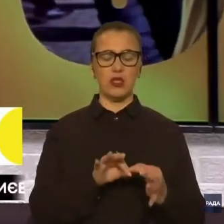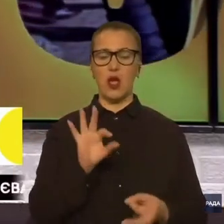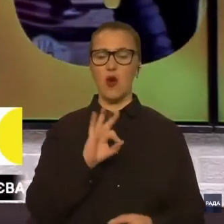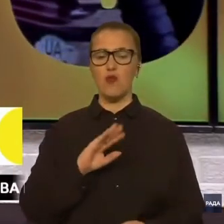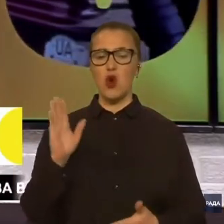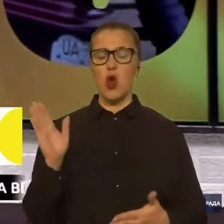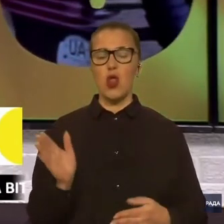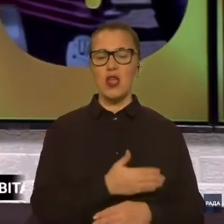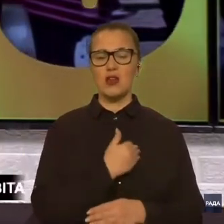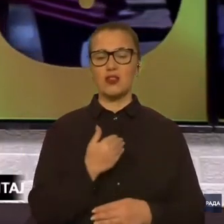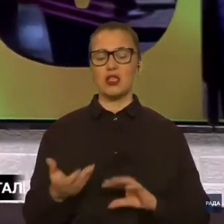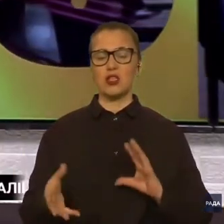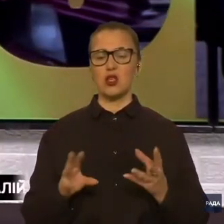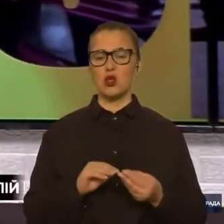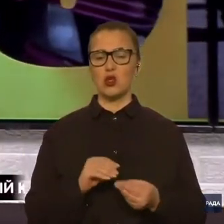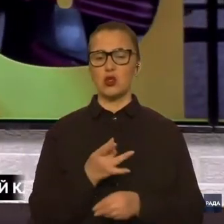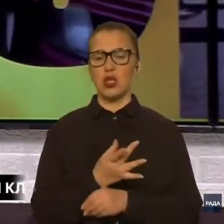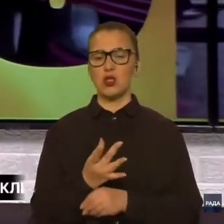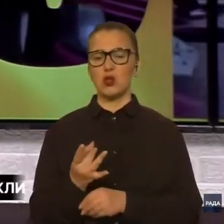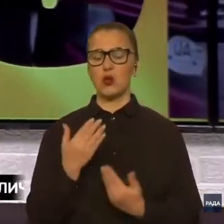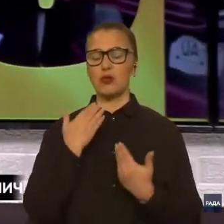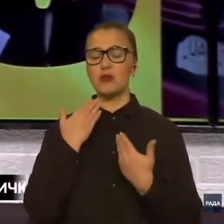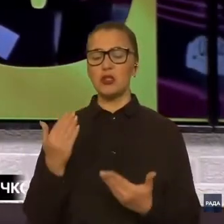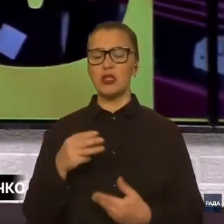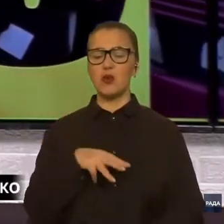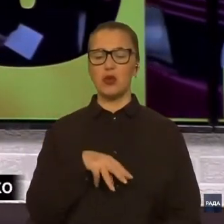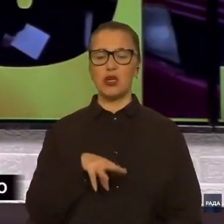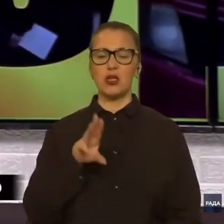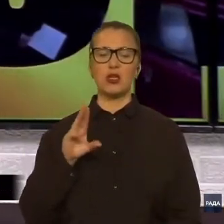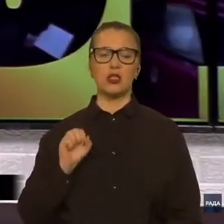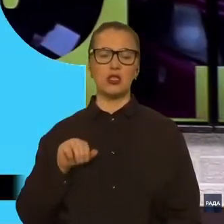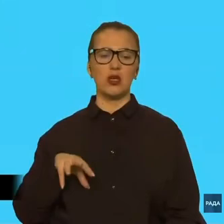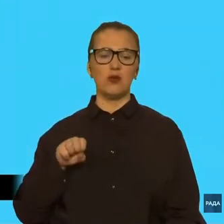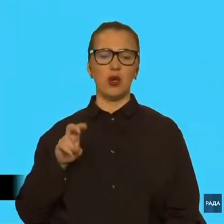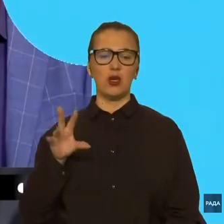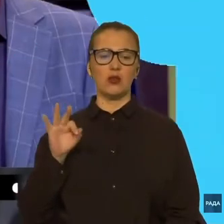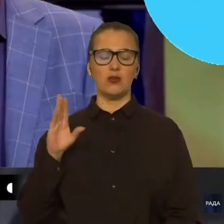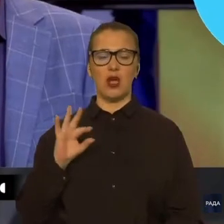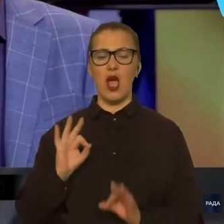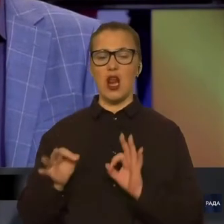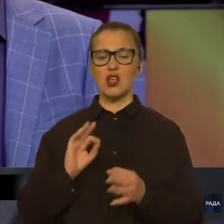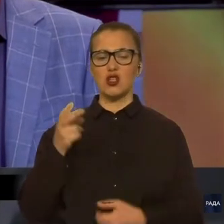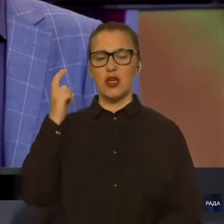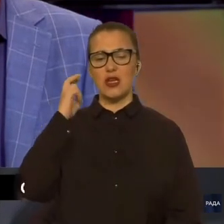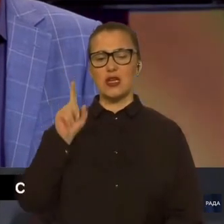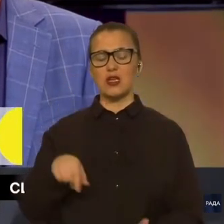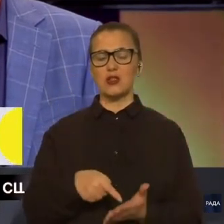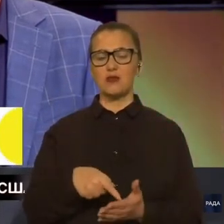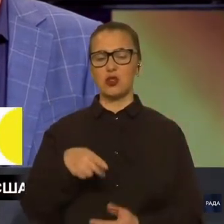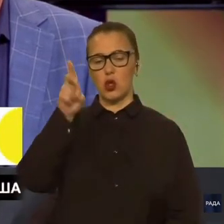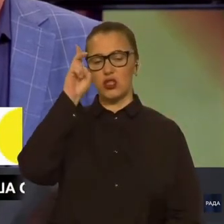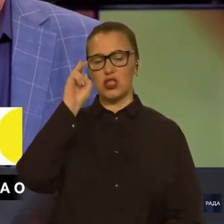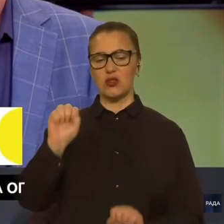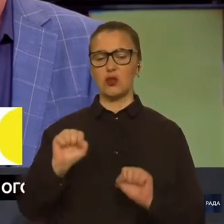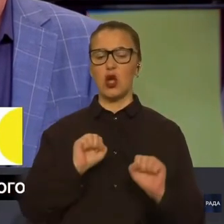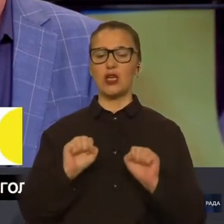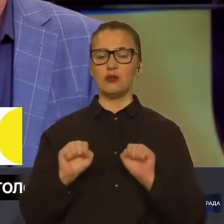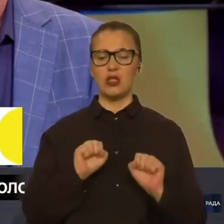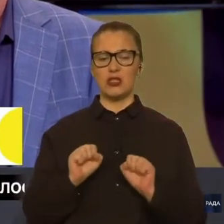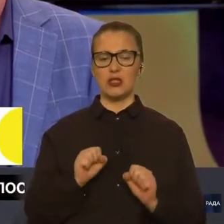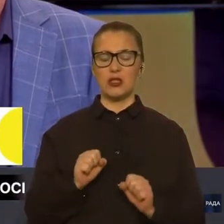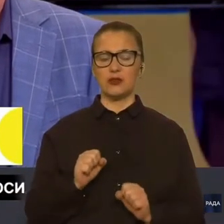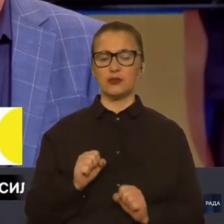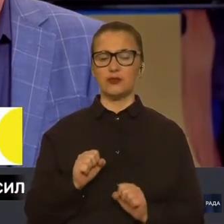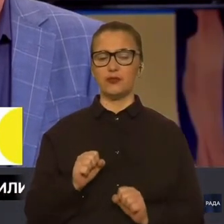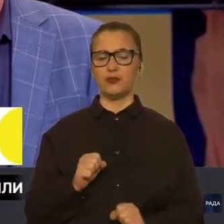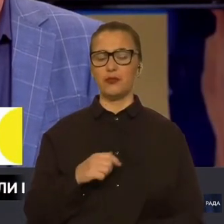ліквідацію наслідків, обстрілів розпитаємо Михайла Шаманова, речника Київської міської державної адміністрації. Пане